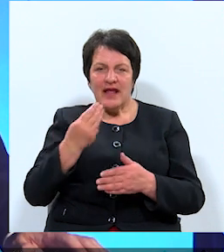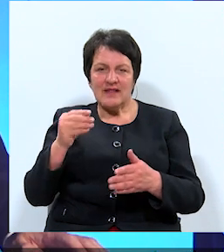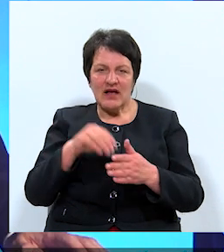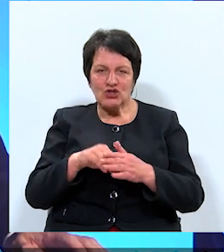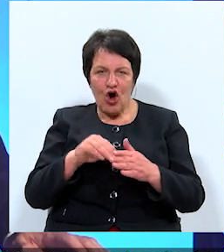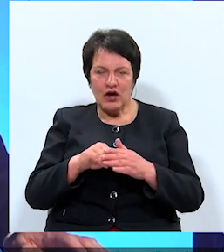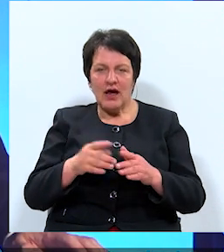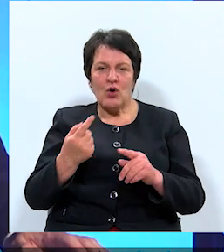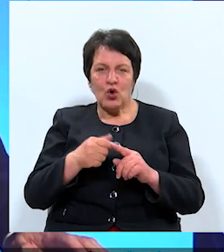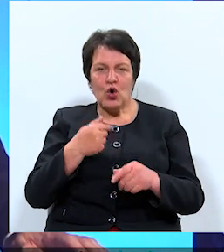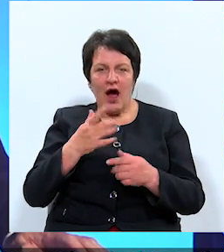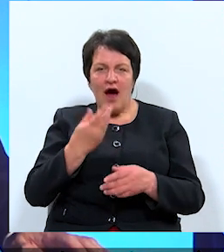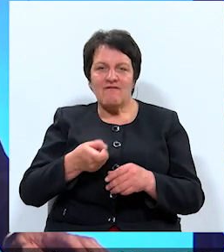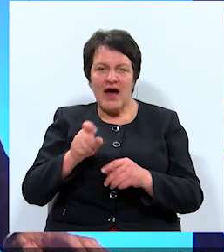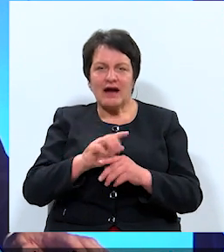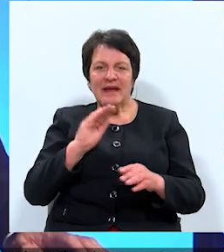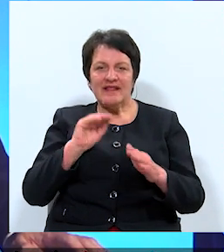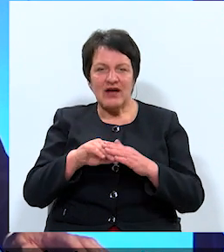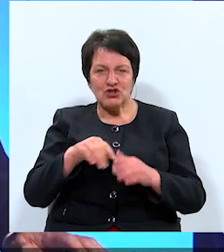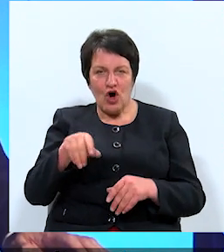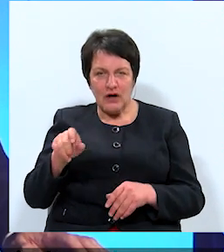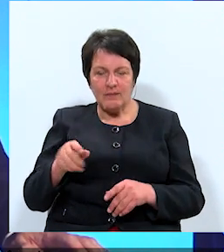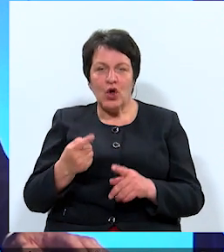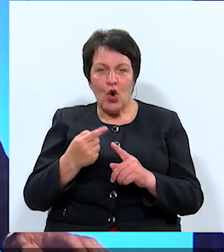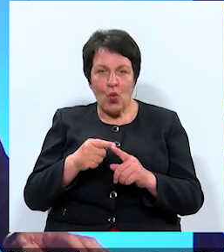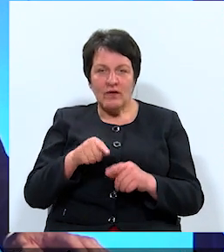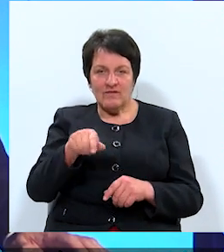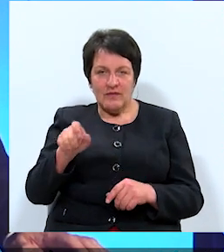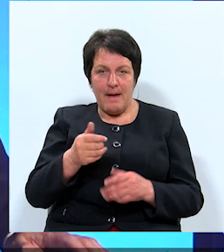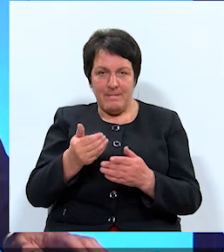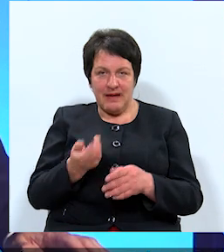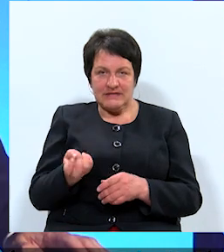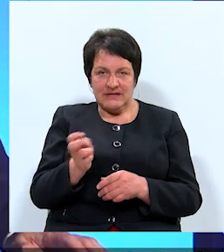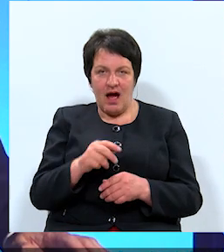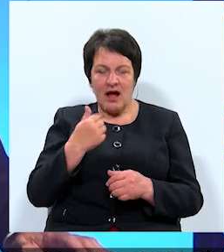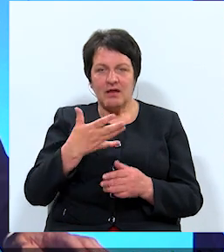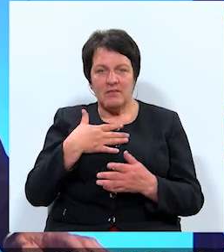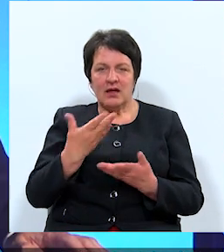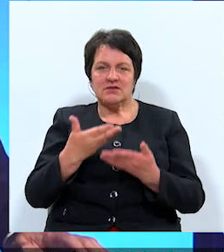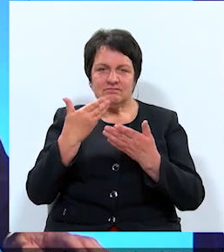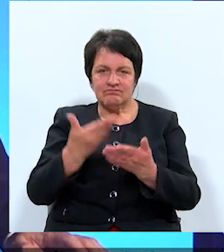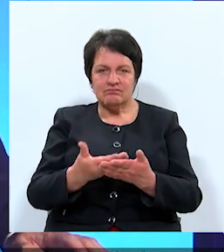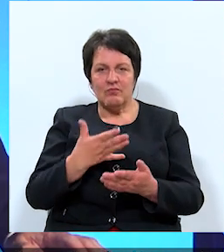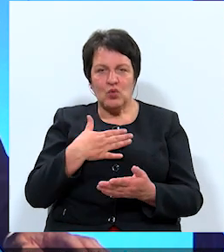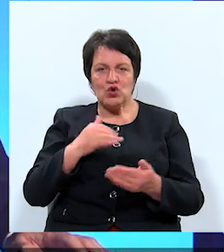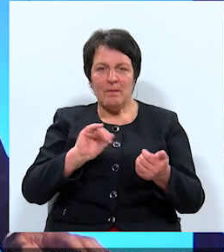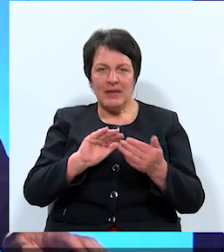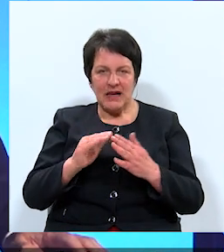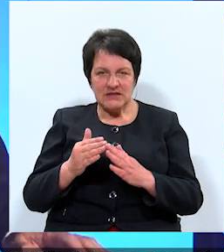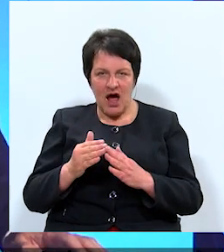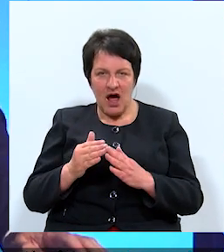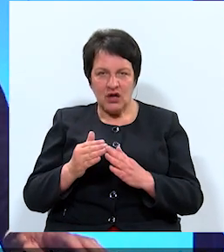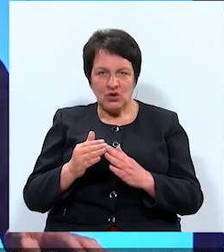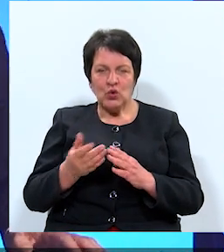runāju ar vairākiem investoriem. Un investoriem pirms nāk, kad mēs viņam prezentējam arī mūsu pilsētu un